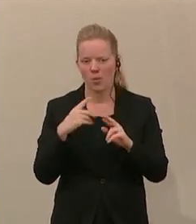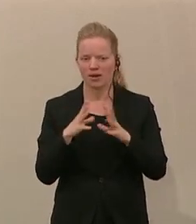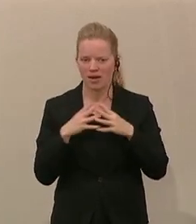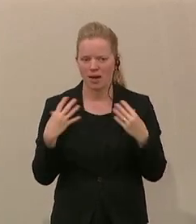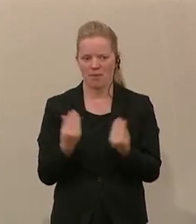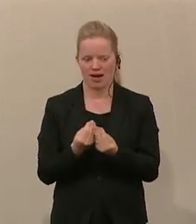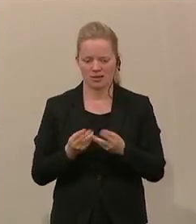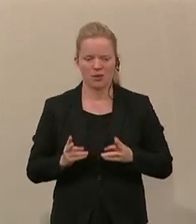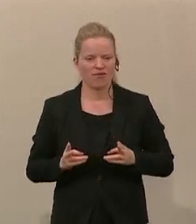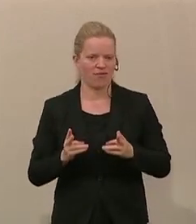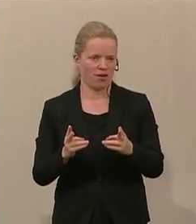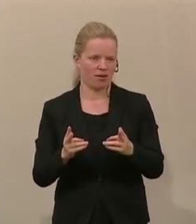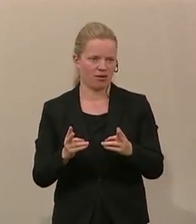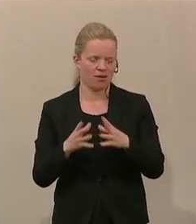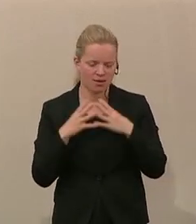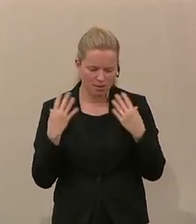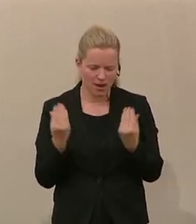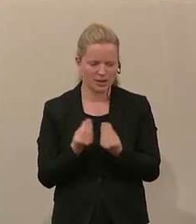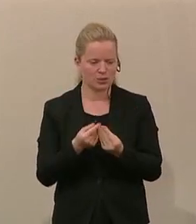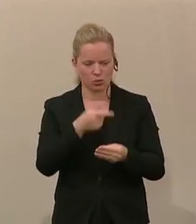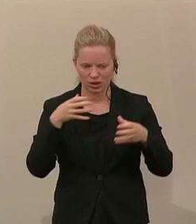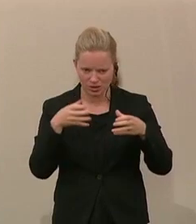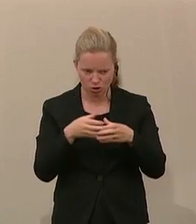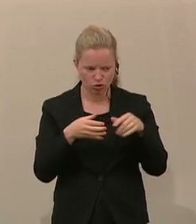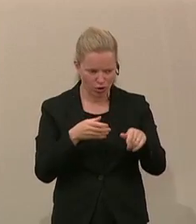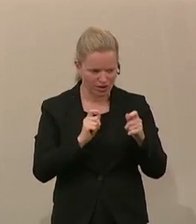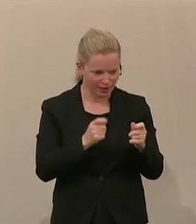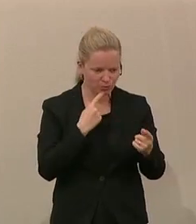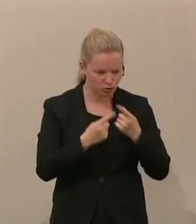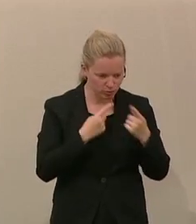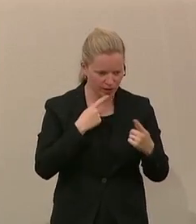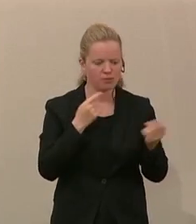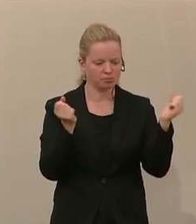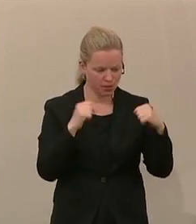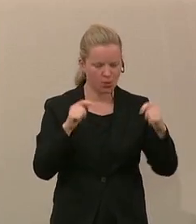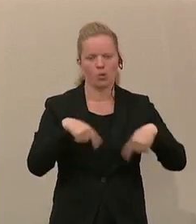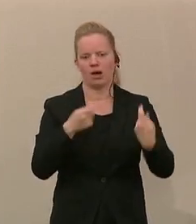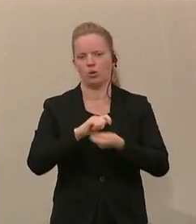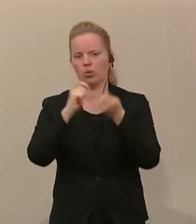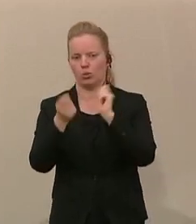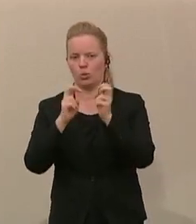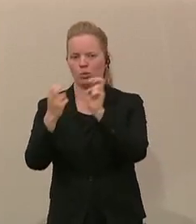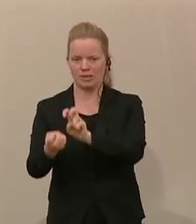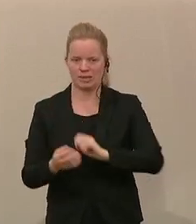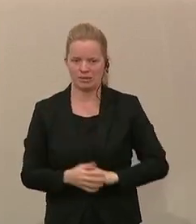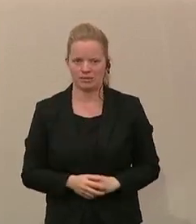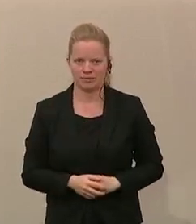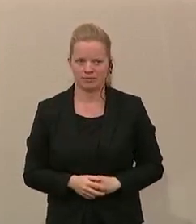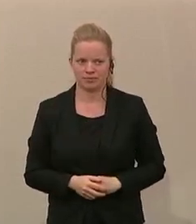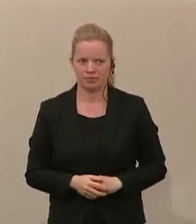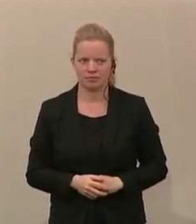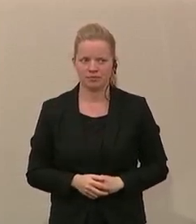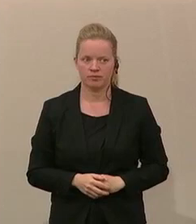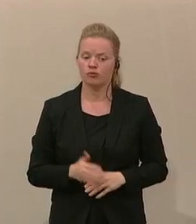Antrag dann im Unterrichtsausschuss bzw. dann in weiterer Folge auch umzusetzen. Dabei, glaube ich, ist nicht ganz uninteressant, dass wir